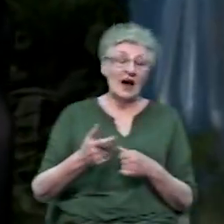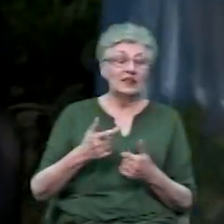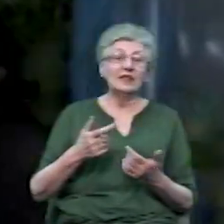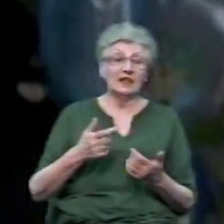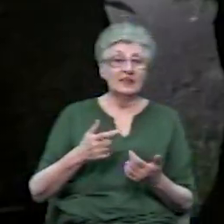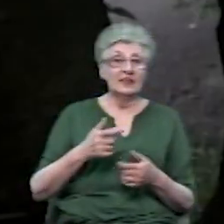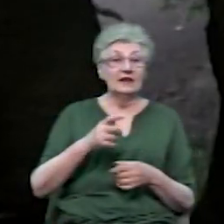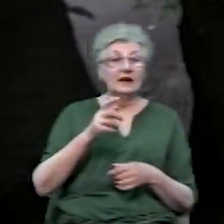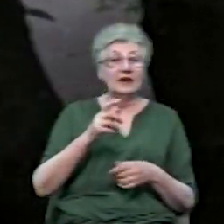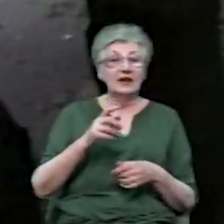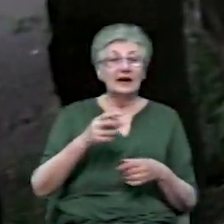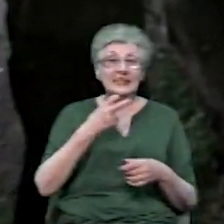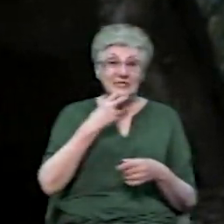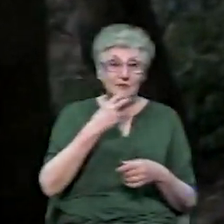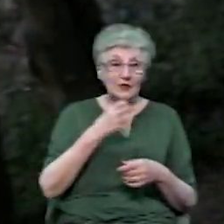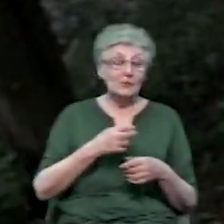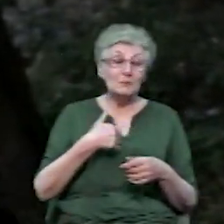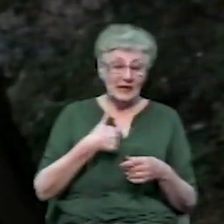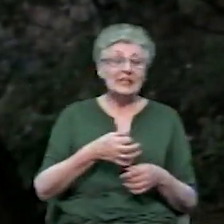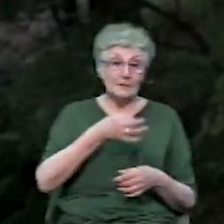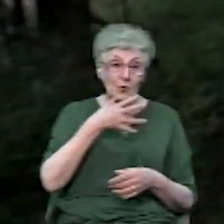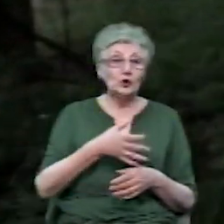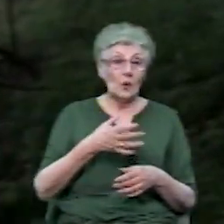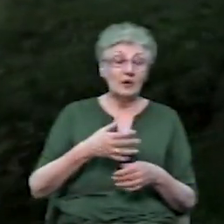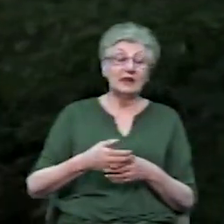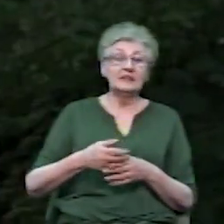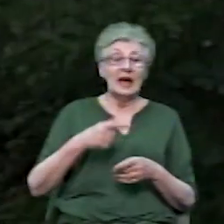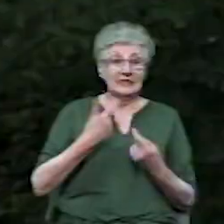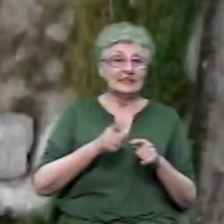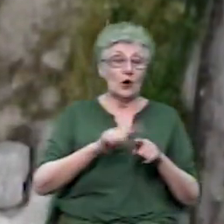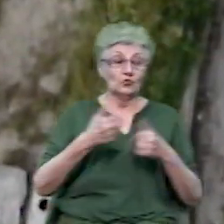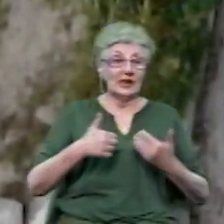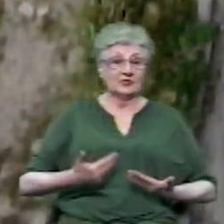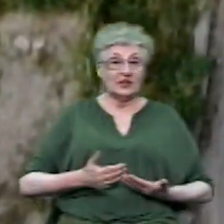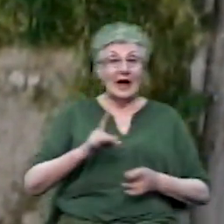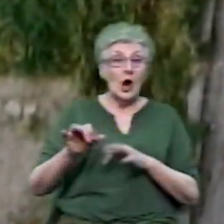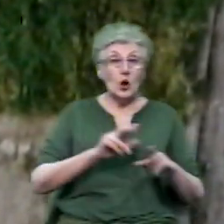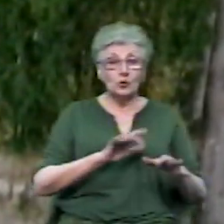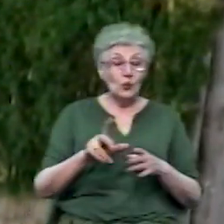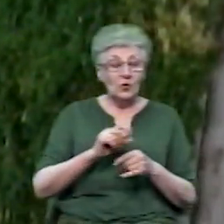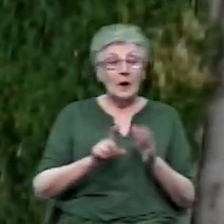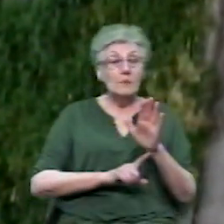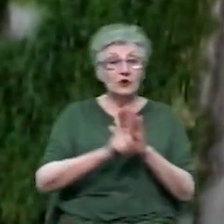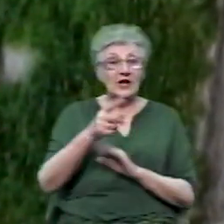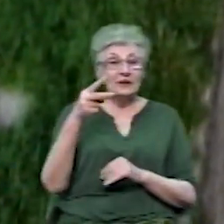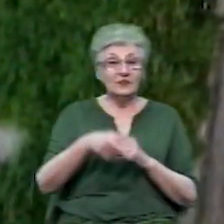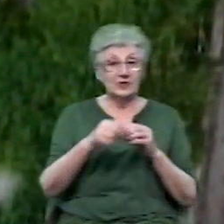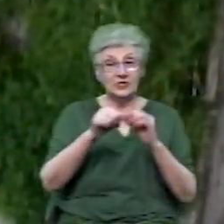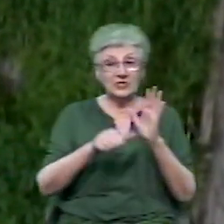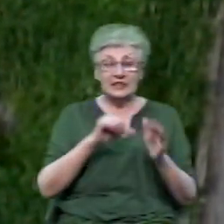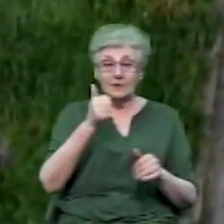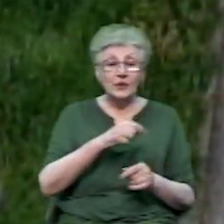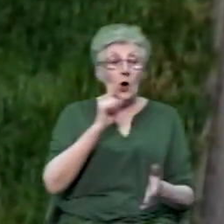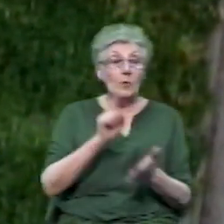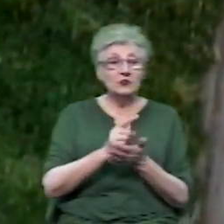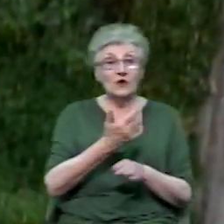мені це просто подобається. Для мене це просто вже як стиль життя. Рух започаткували у Швеції у 2016 році. Обов'язкова